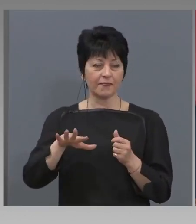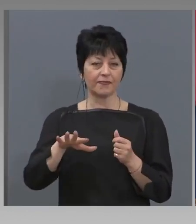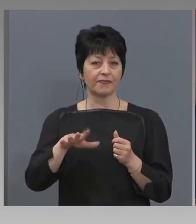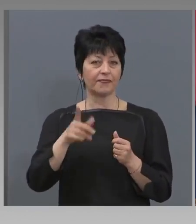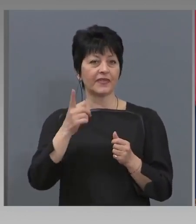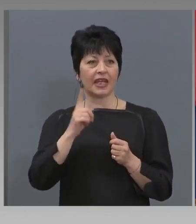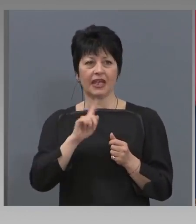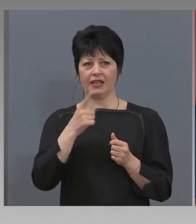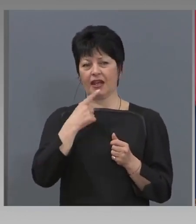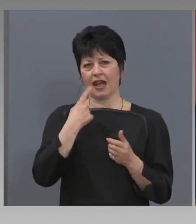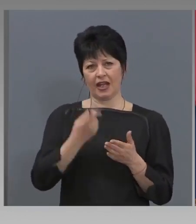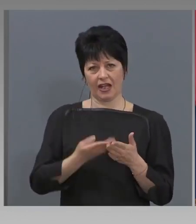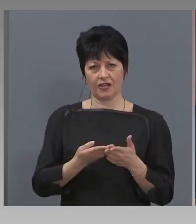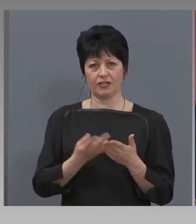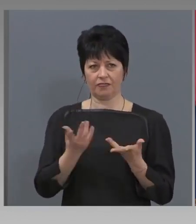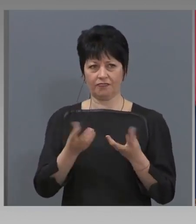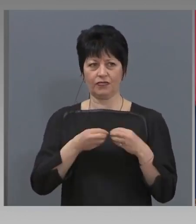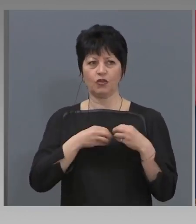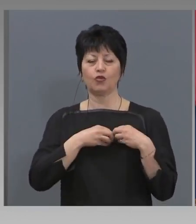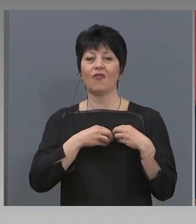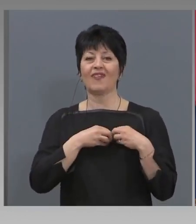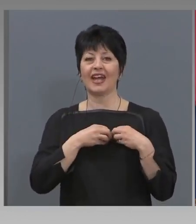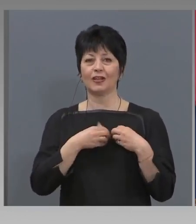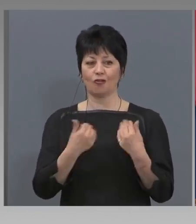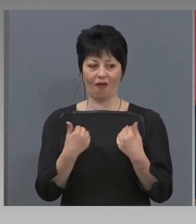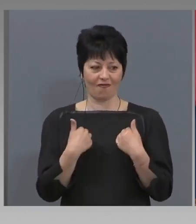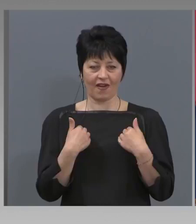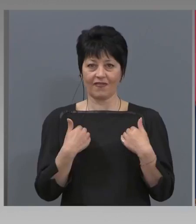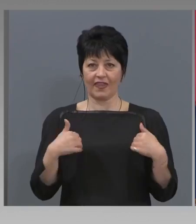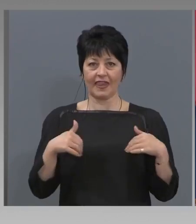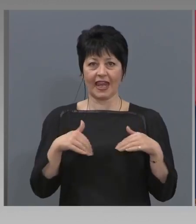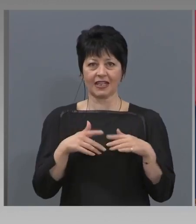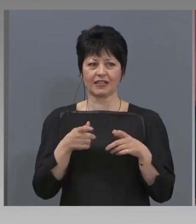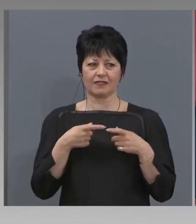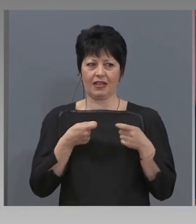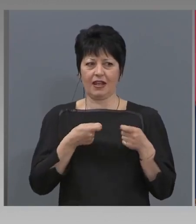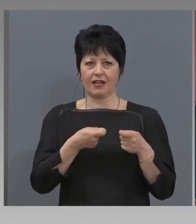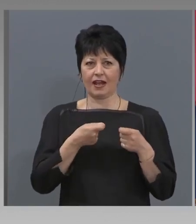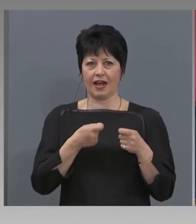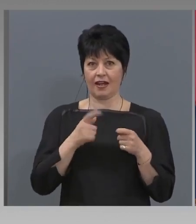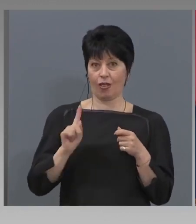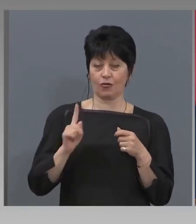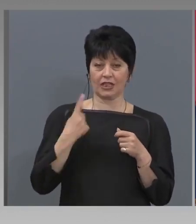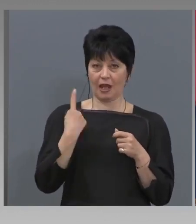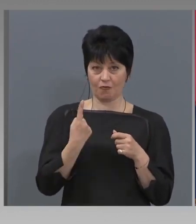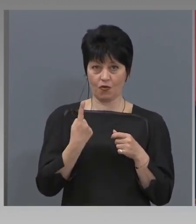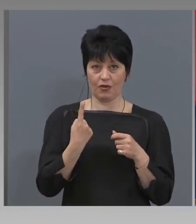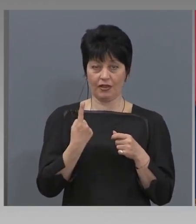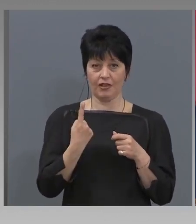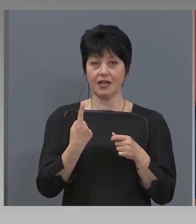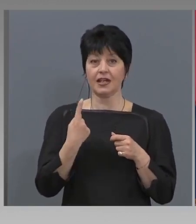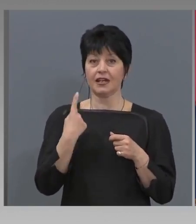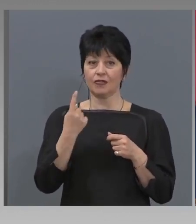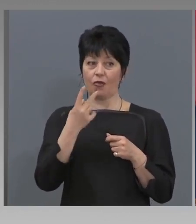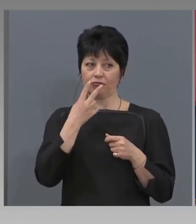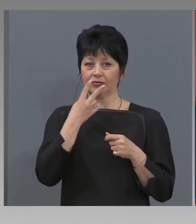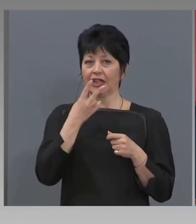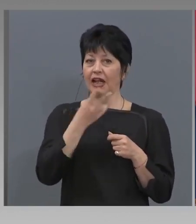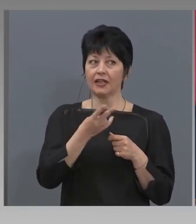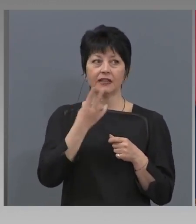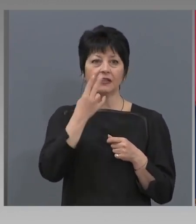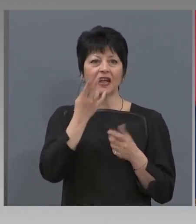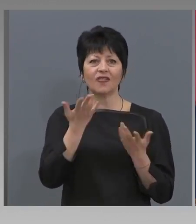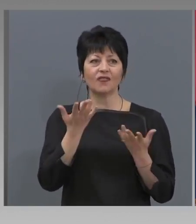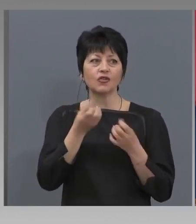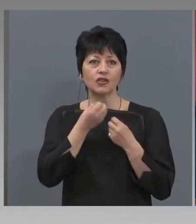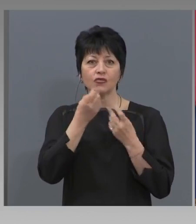и да не кажа, че доверието в нас ги е накарало само, но гледат и какво става